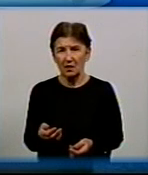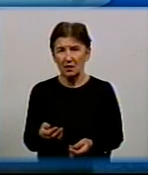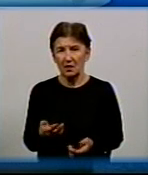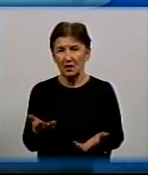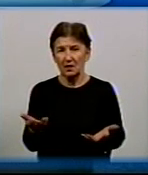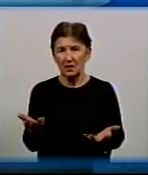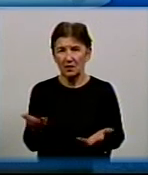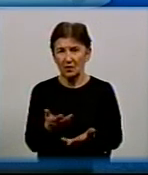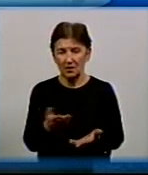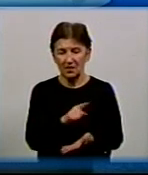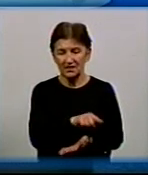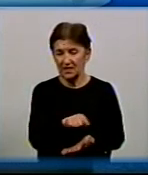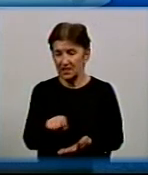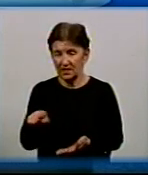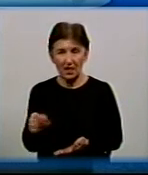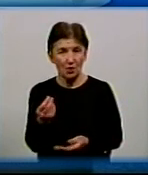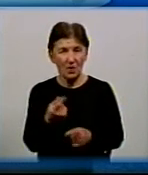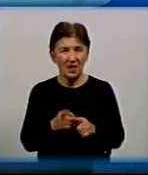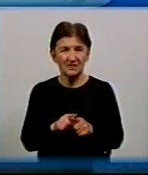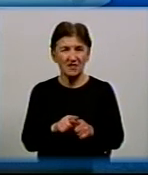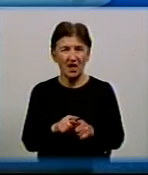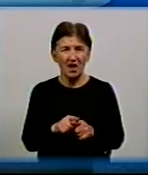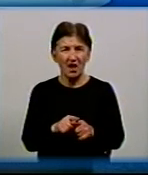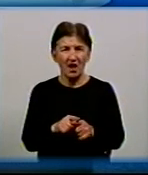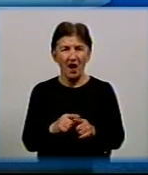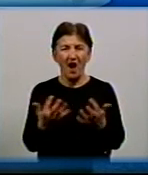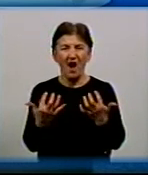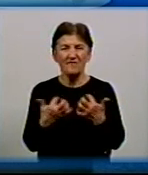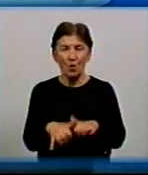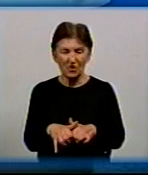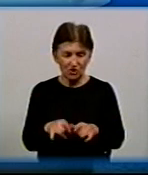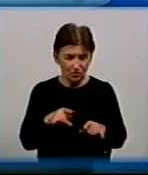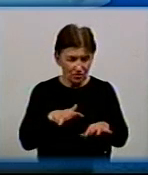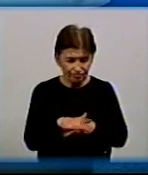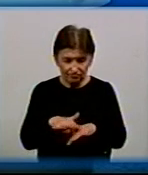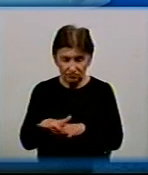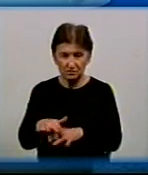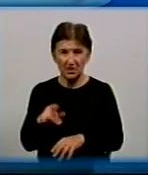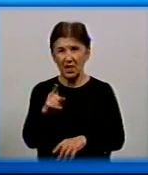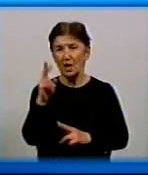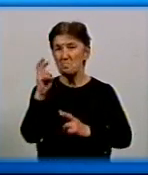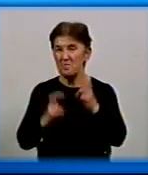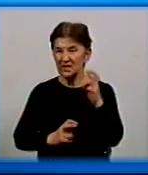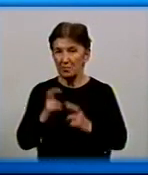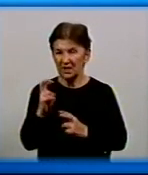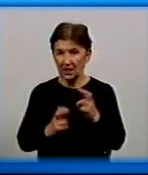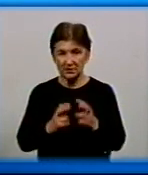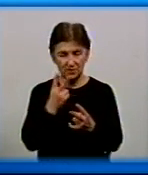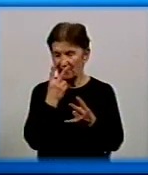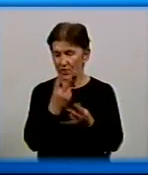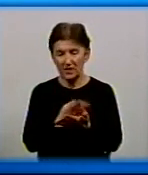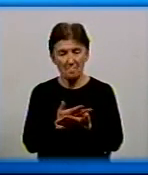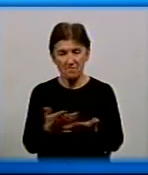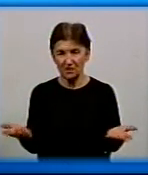Тобто, це ті кошти, які автоматично уходять на оплату за використаний газ. Підприємство їх і не бачить.